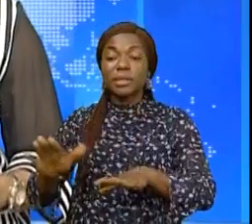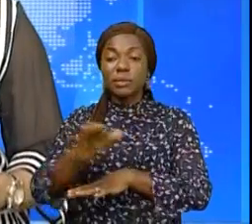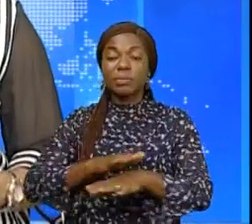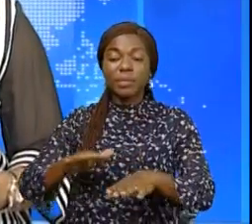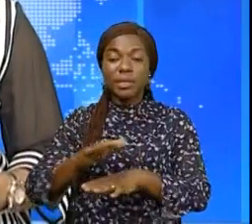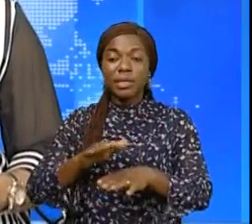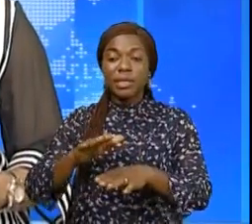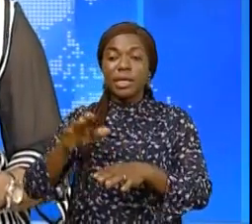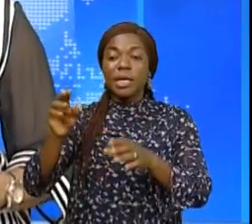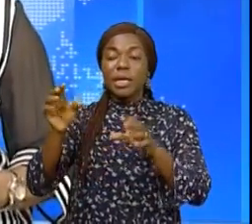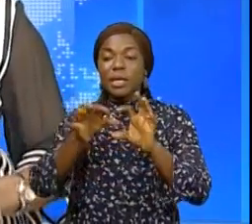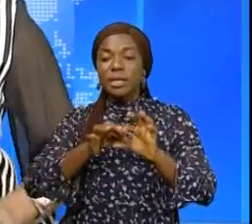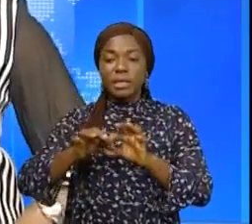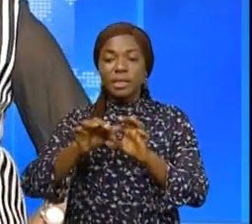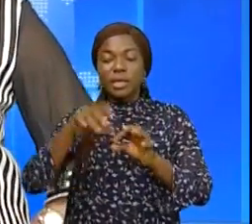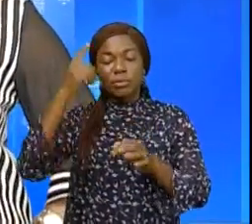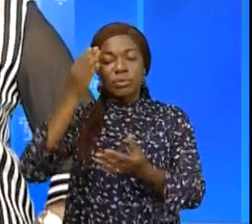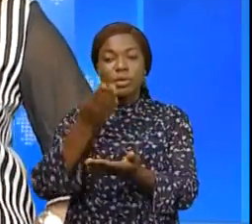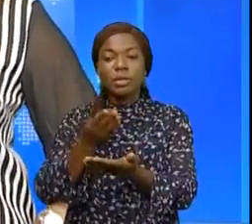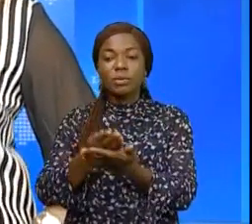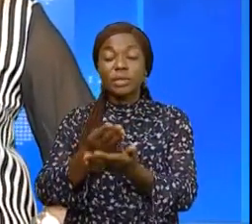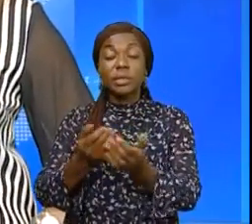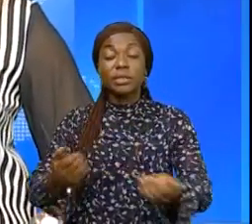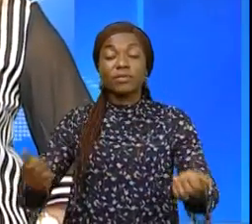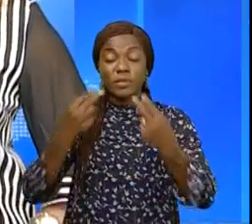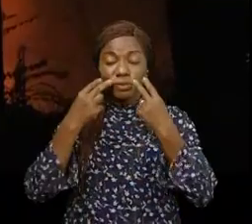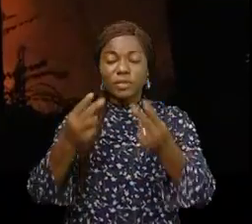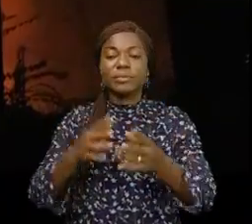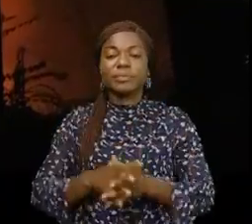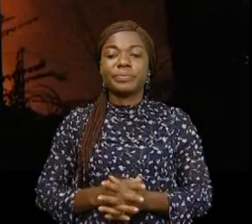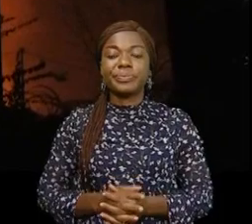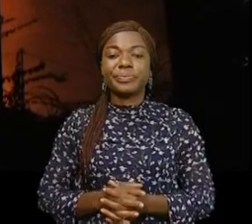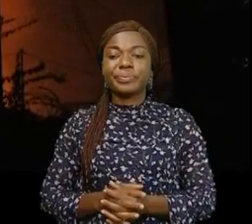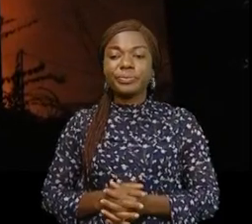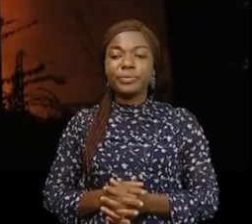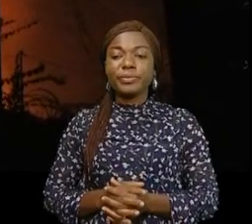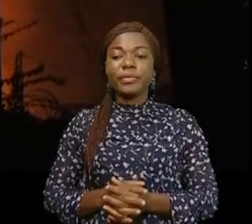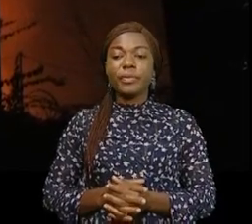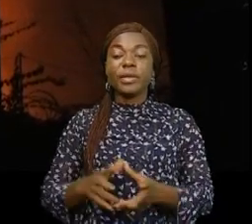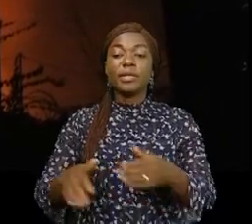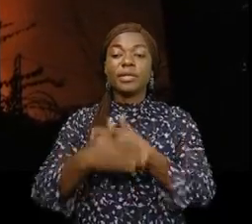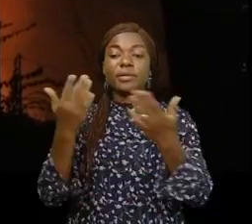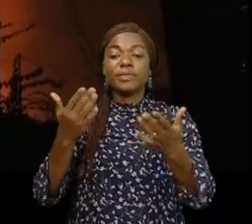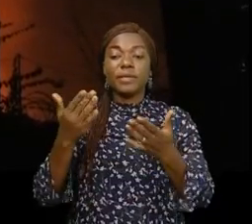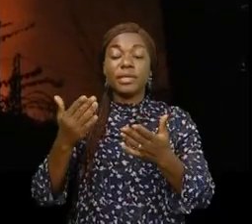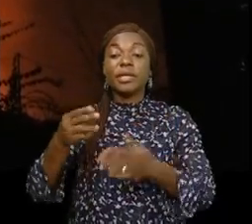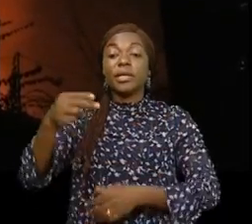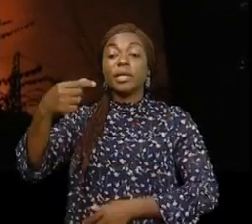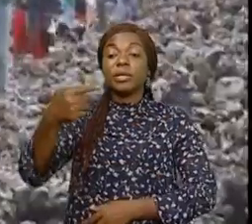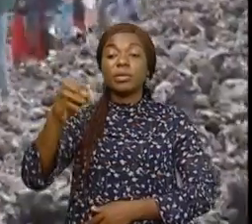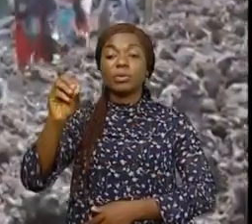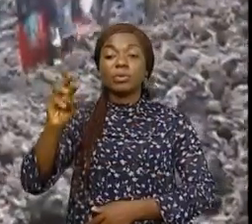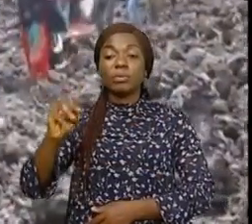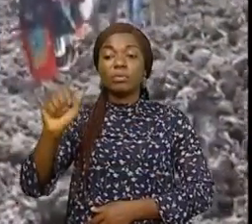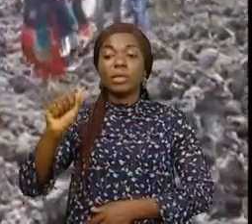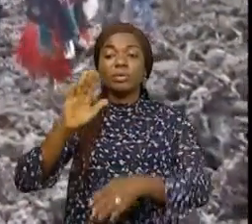en faveur de l'amélioration du quota budgétaire des enfants. Dans la ville de Goma plusieurs familles sont touchées par la